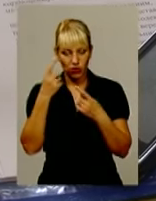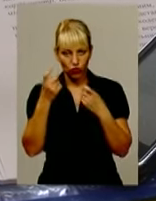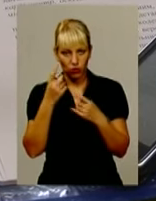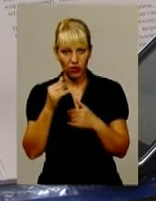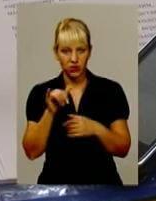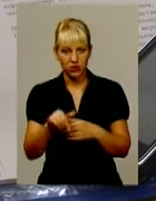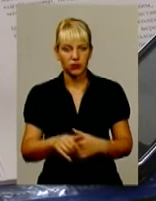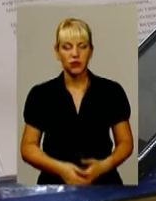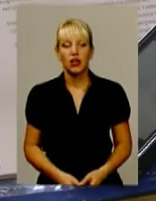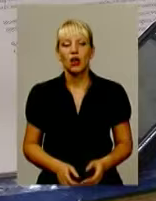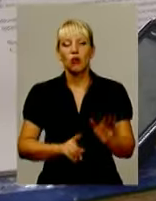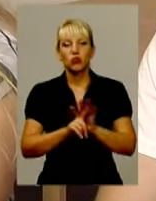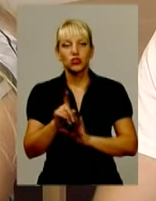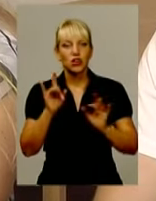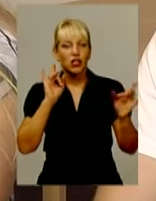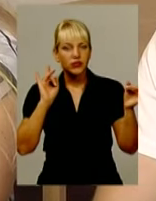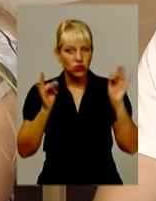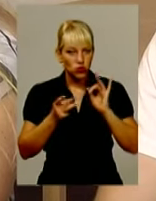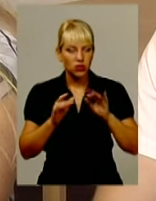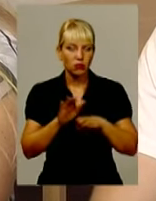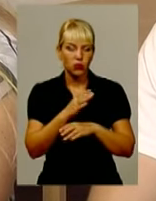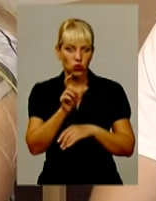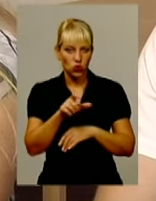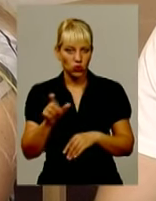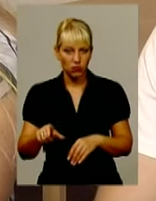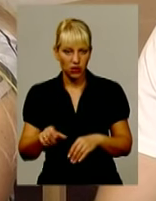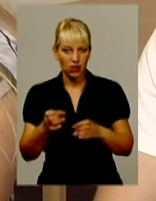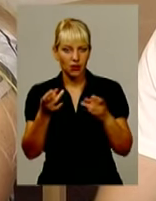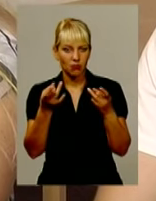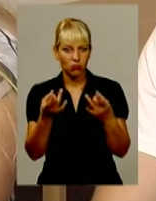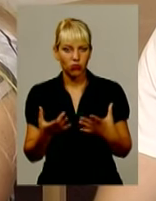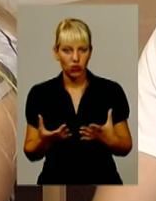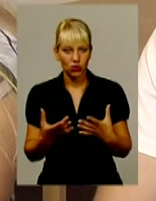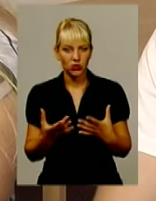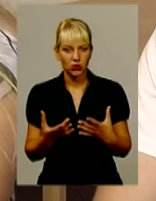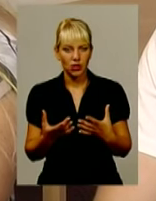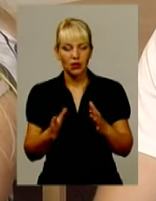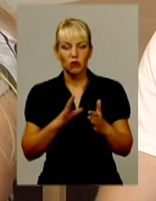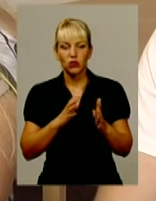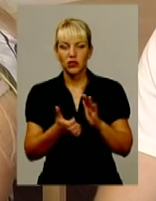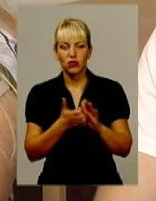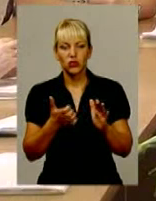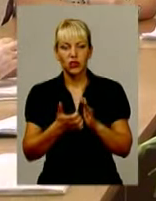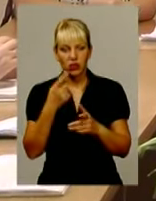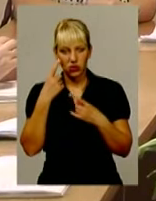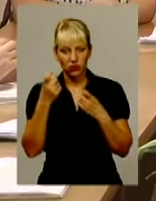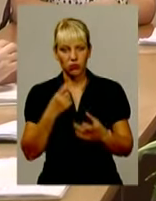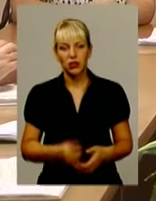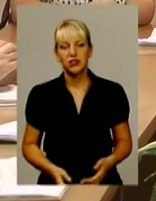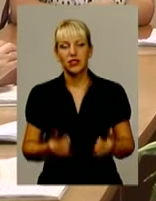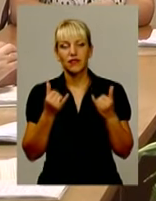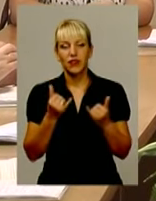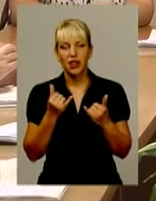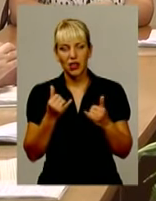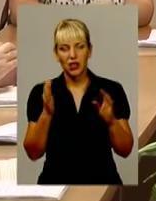Починаються чутки між людьми і просто не було достатньої інформації. Наразі ж